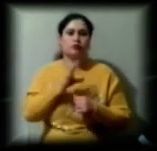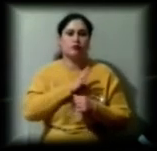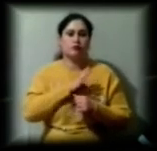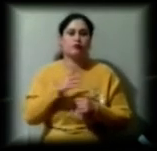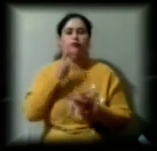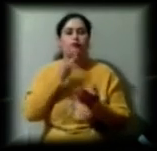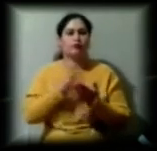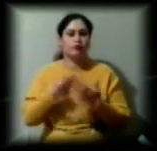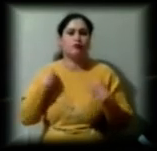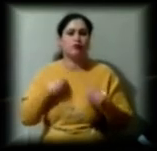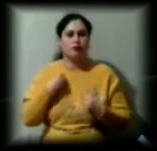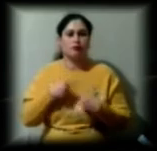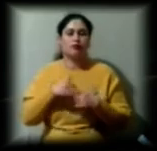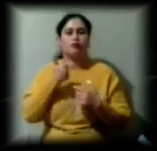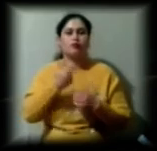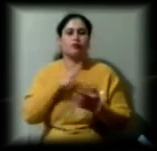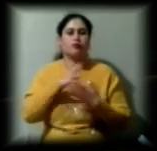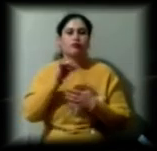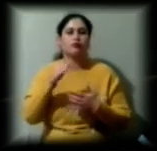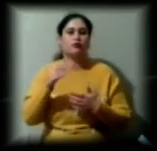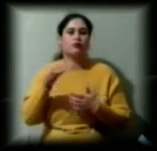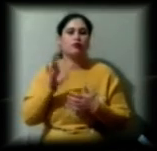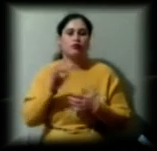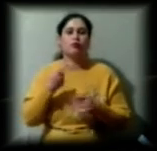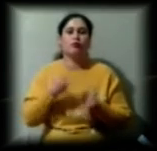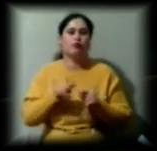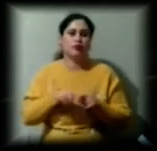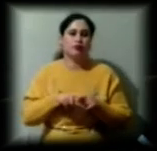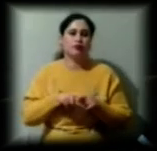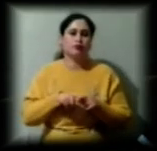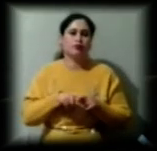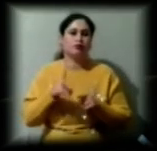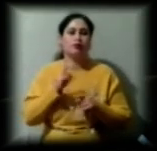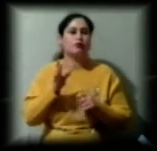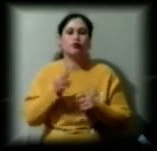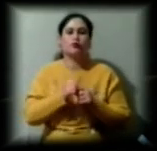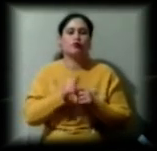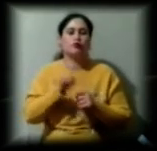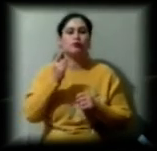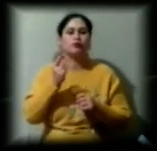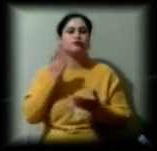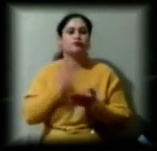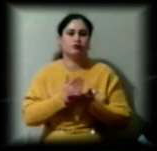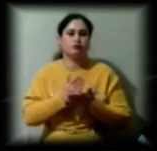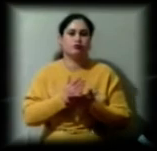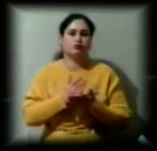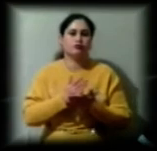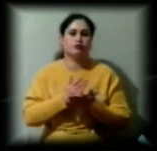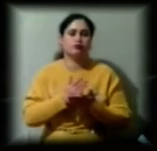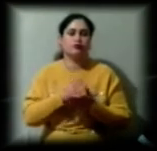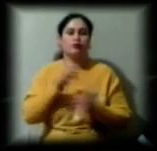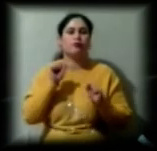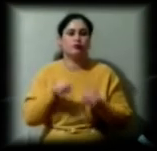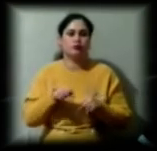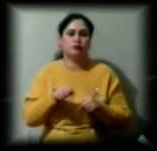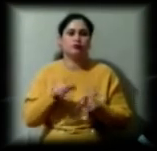гарне було відео. Тому не у кожної дитині є можливість заспівати